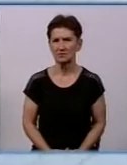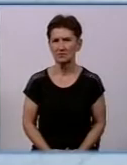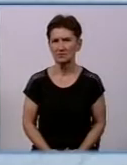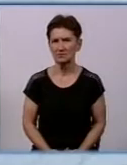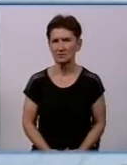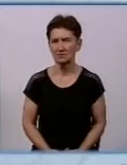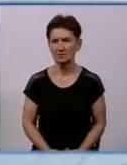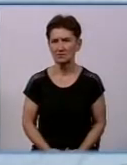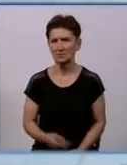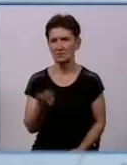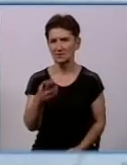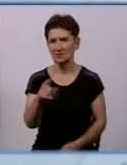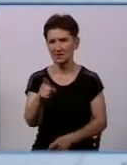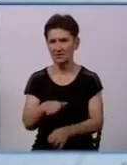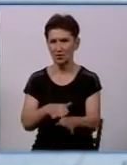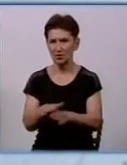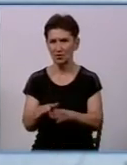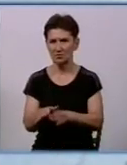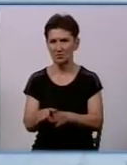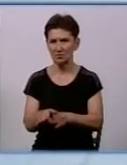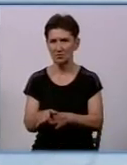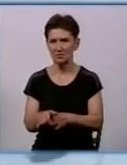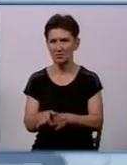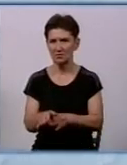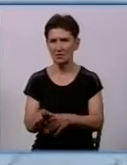До виконання нормативу 5-1 руш!